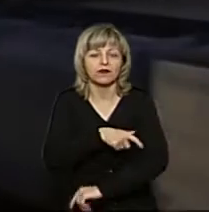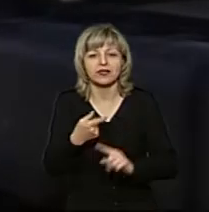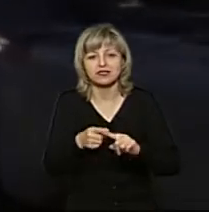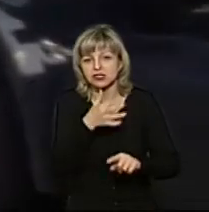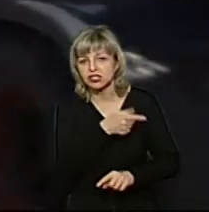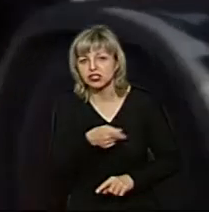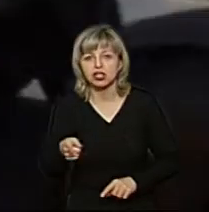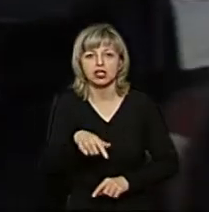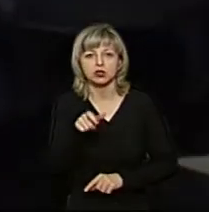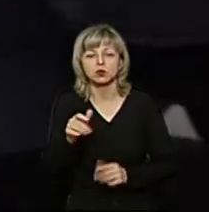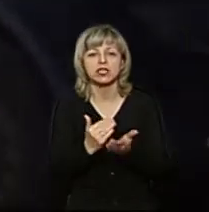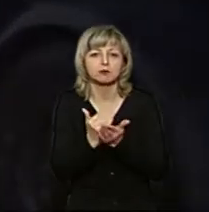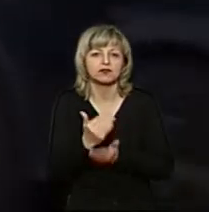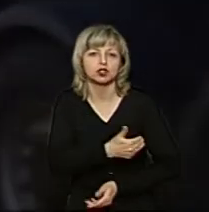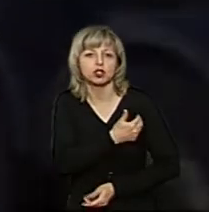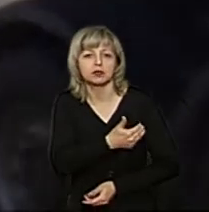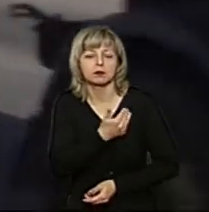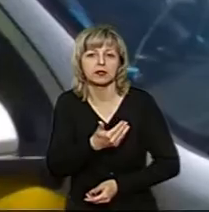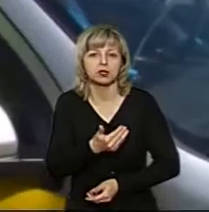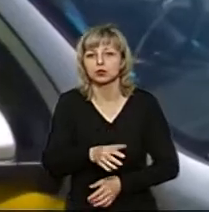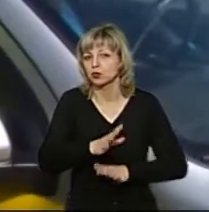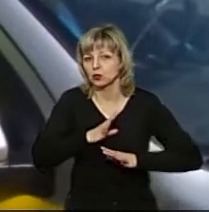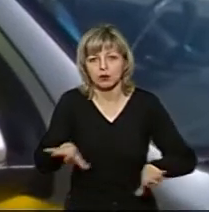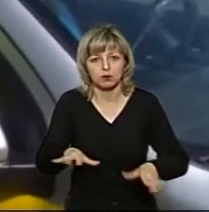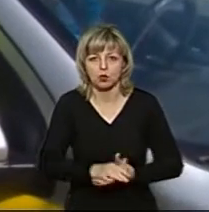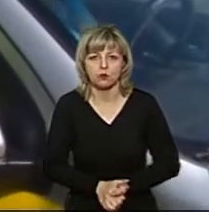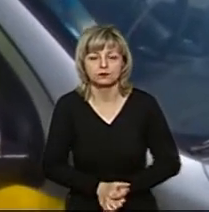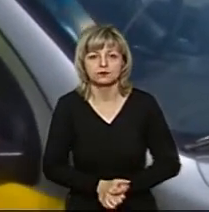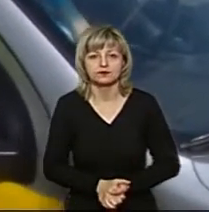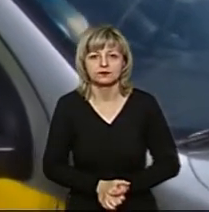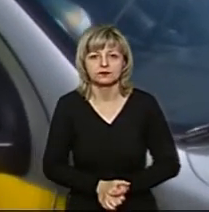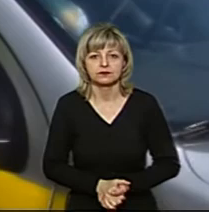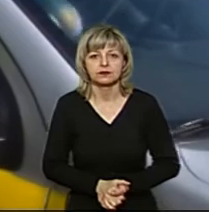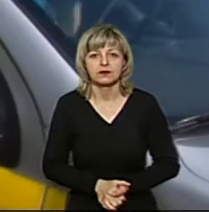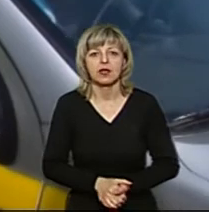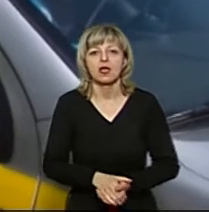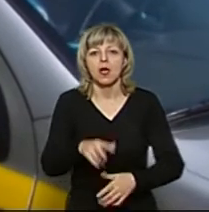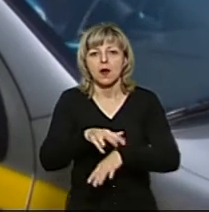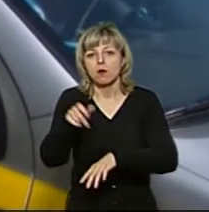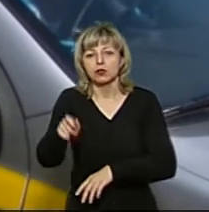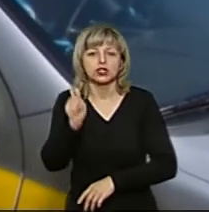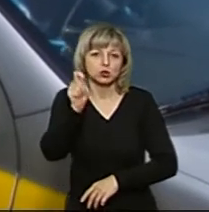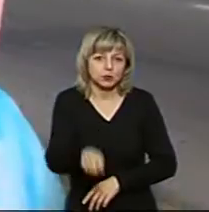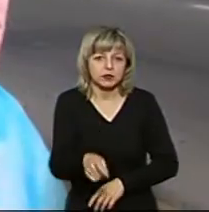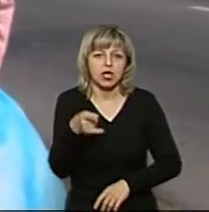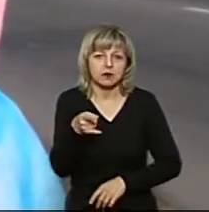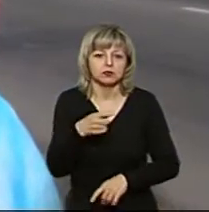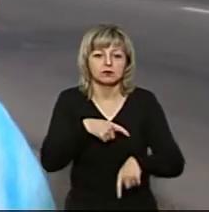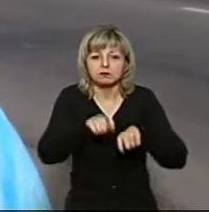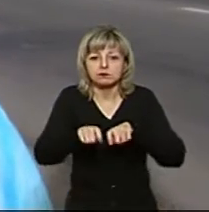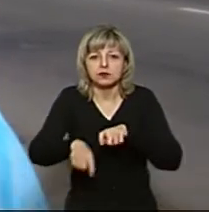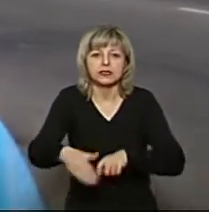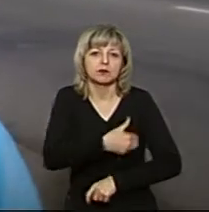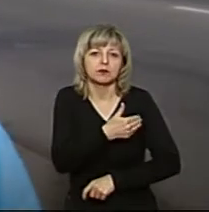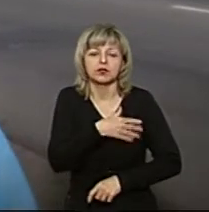цей час людей з підвищеною температурою тіла не було. «Пан поліцейський зупиняє машину і ми вимірюємо температуру всім людям,